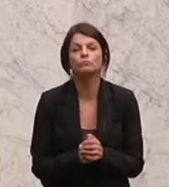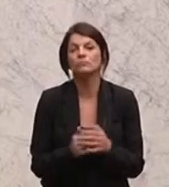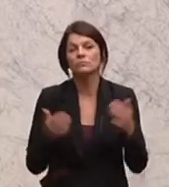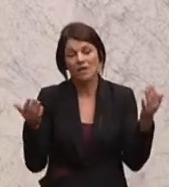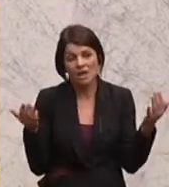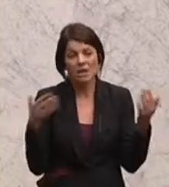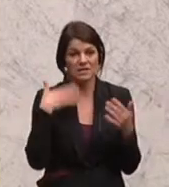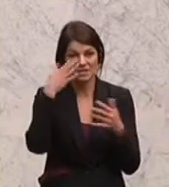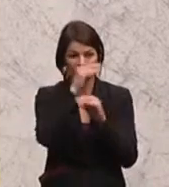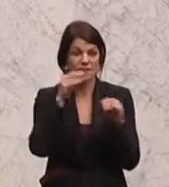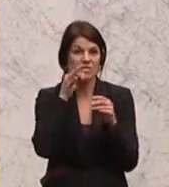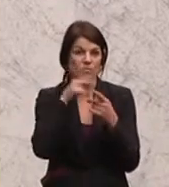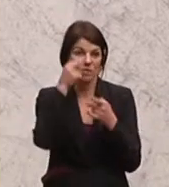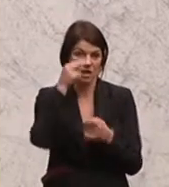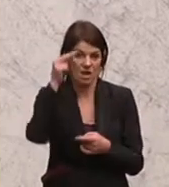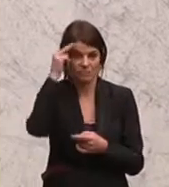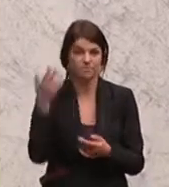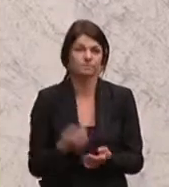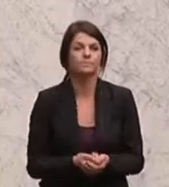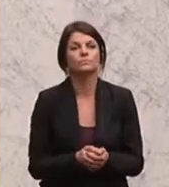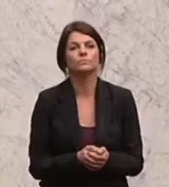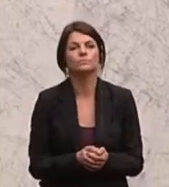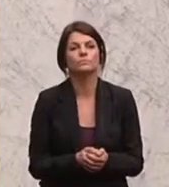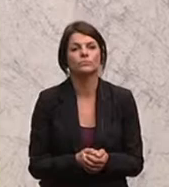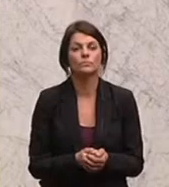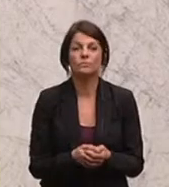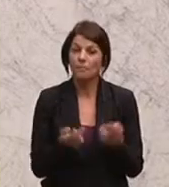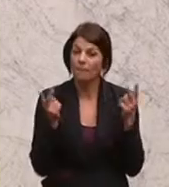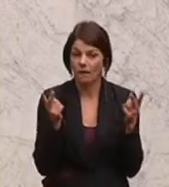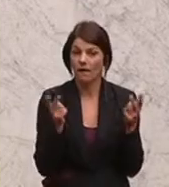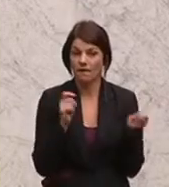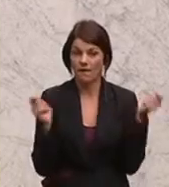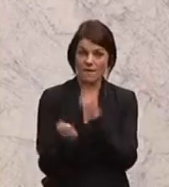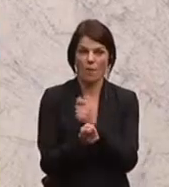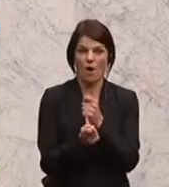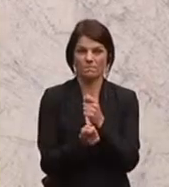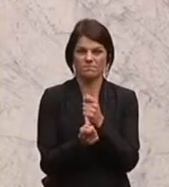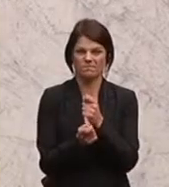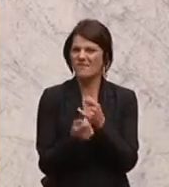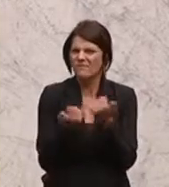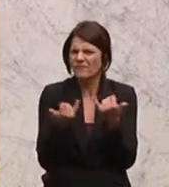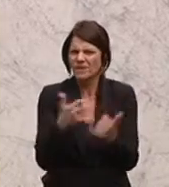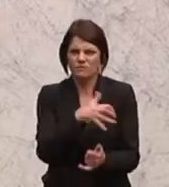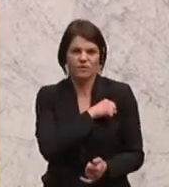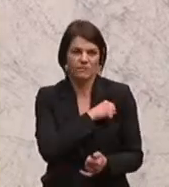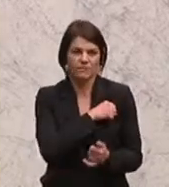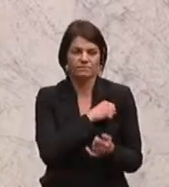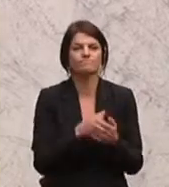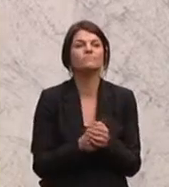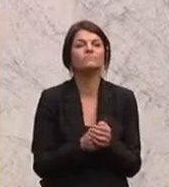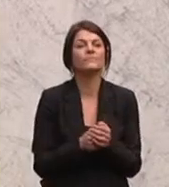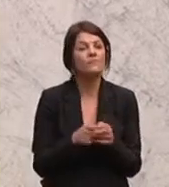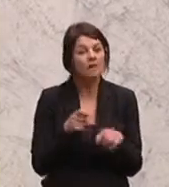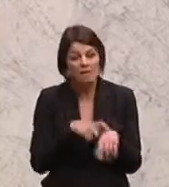Ja, meine sehr geehrten Damen und Herren, eine echte Reform kann nur gelingen, wenn man